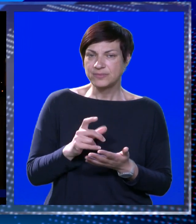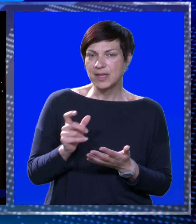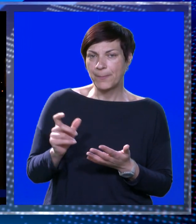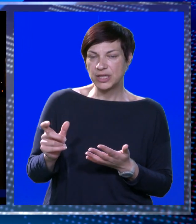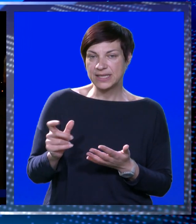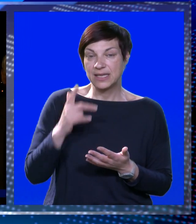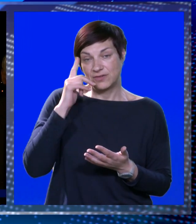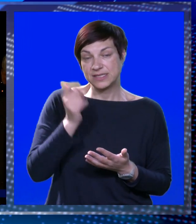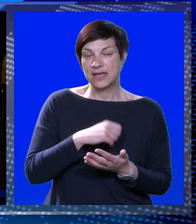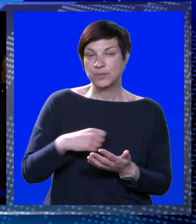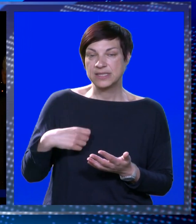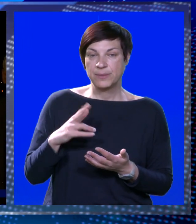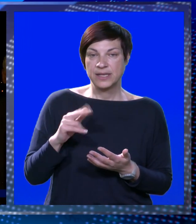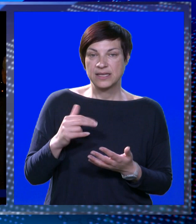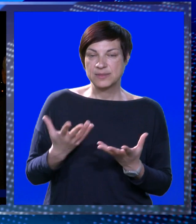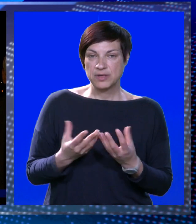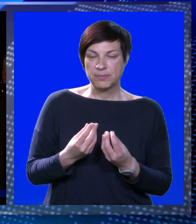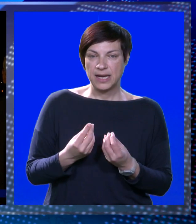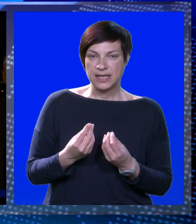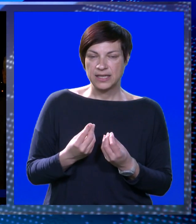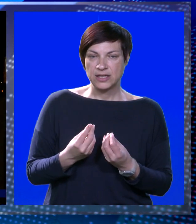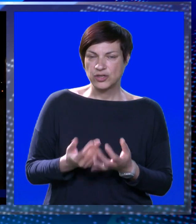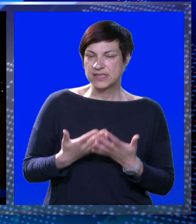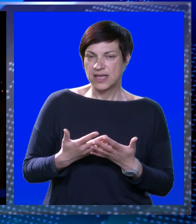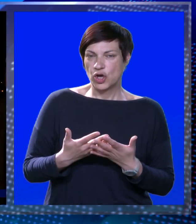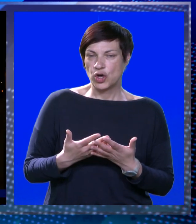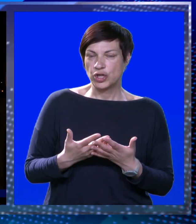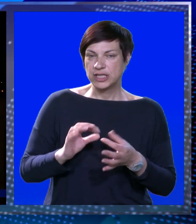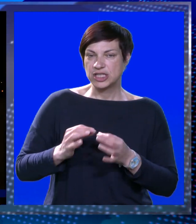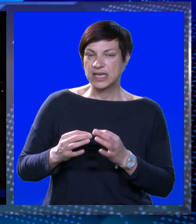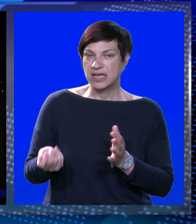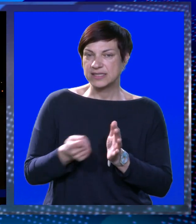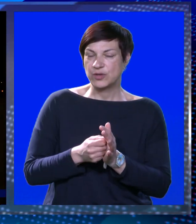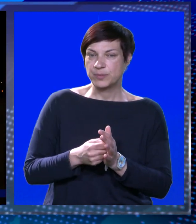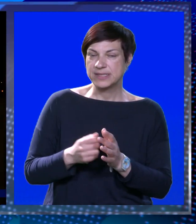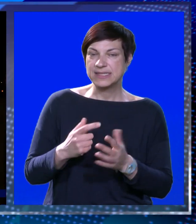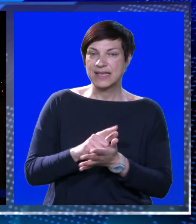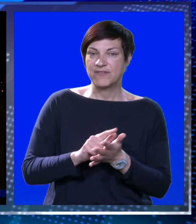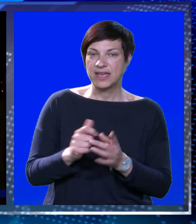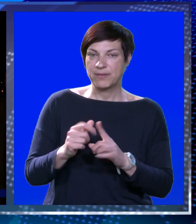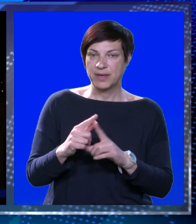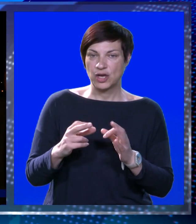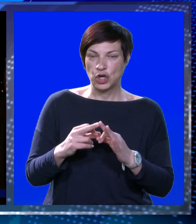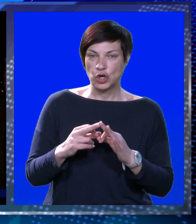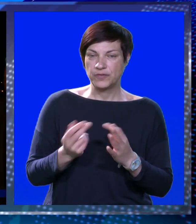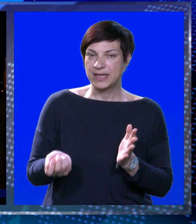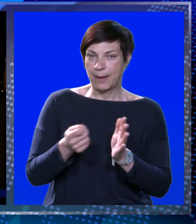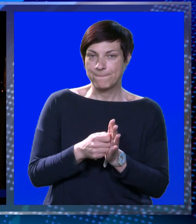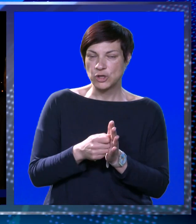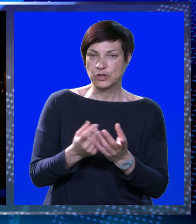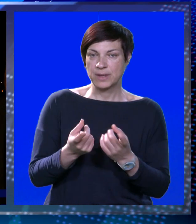pojedinih dijelova, znamo i sami da smo imali dosta otežane lance obskrbe za vrijeme COVID-a i za vrijeme ovih